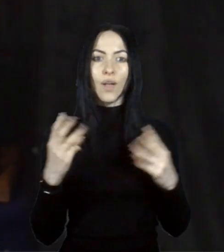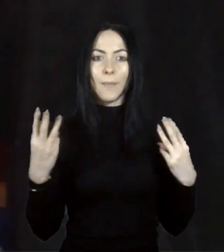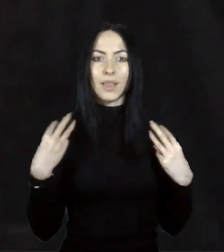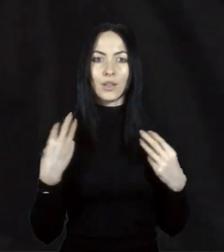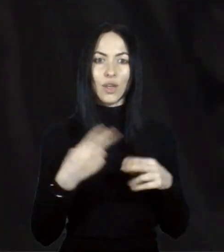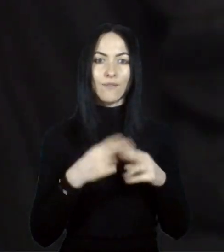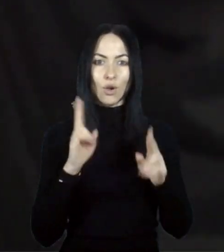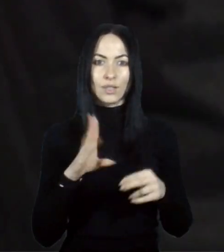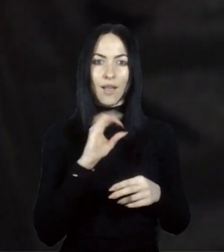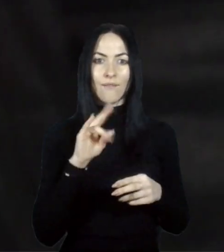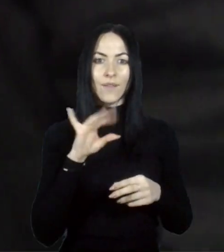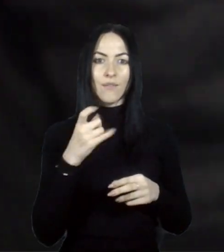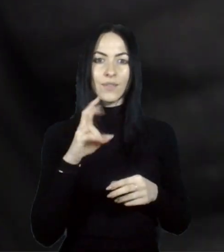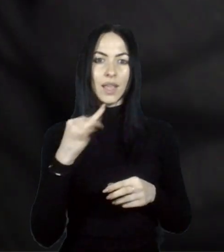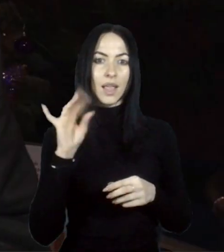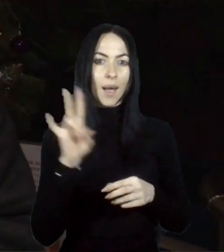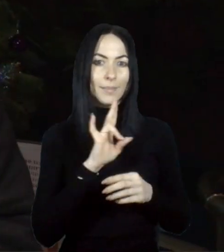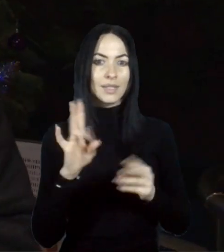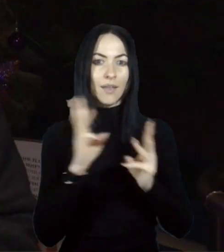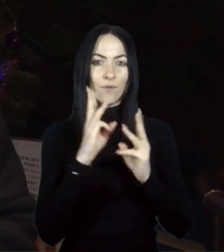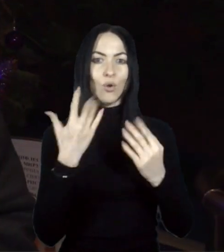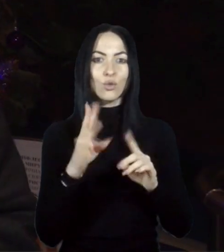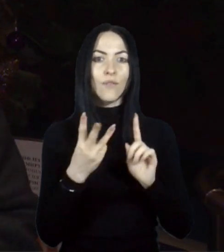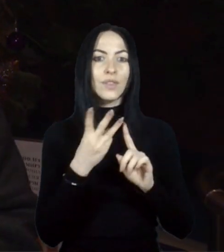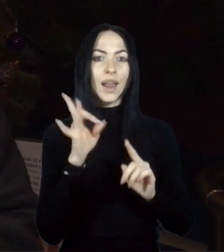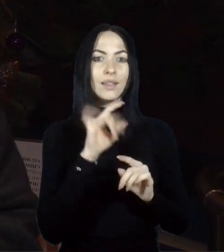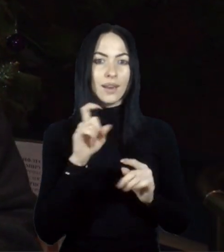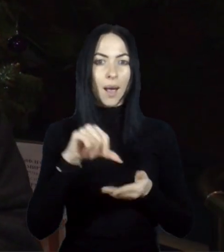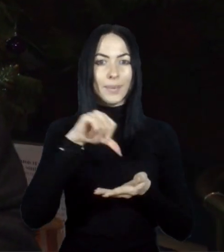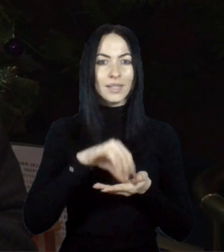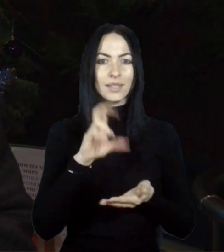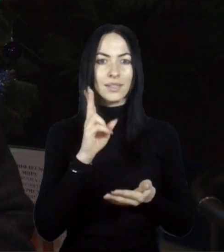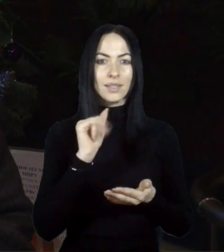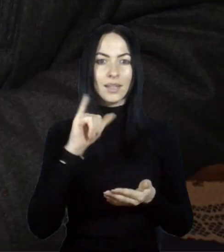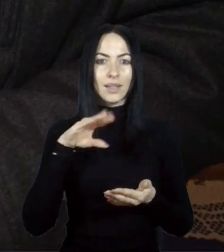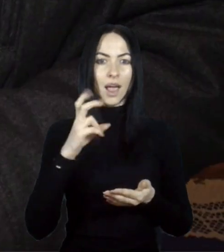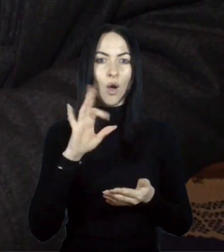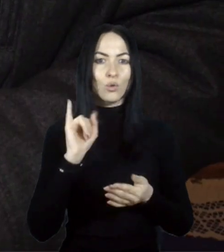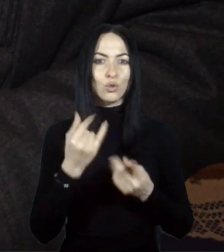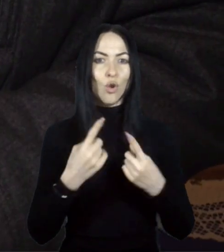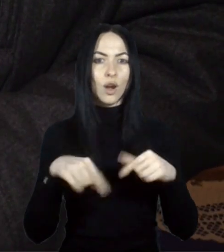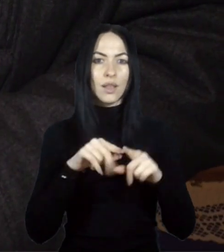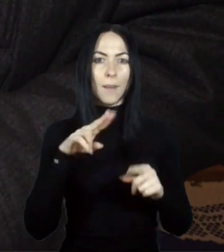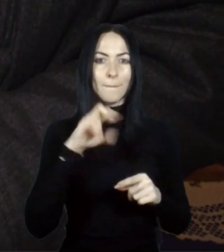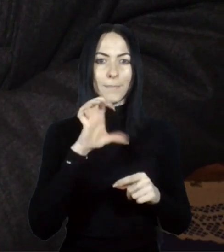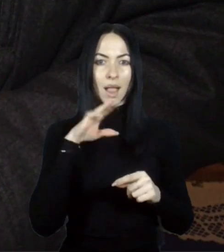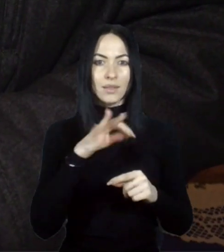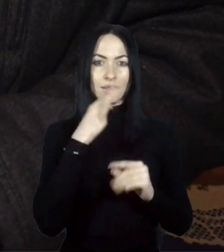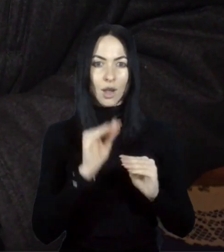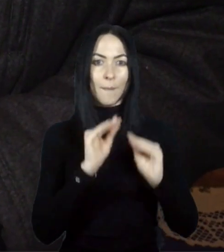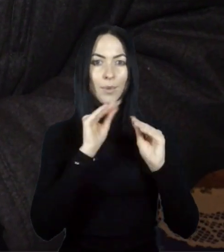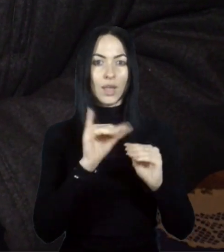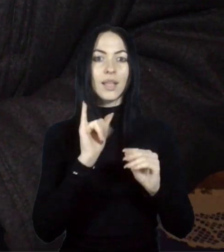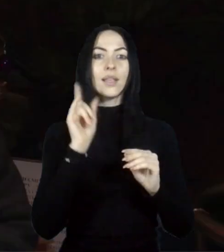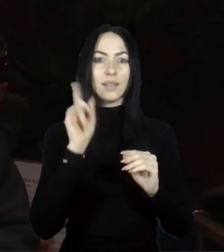вифлеємські вогонь вони зустрічають вже втретє. Представник Скаутської організації «Пласт» Олександр каже, лампадку поставлять і в місцевому